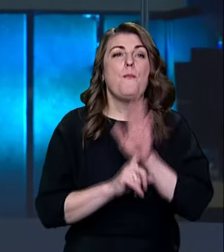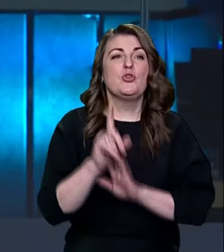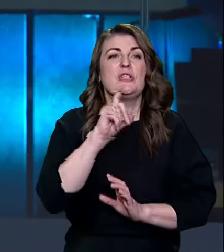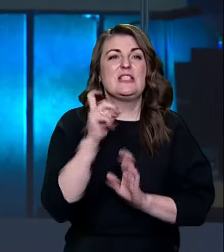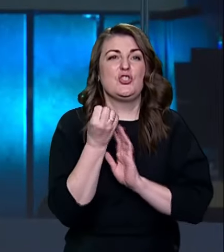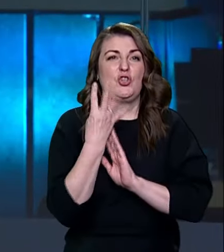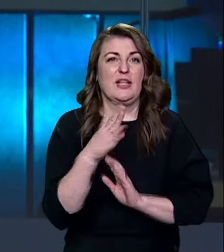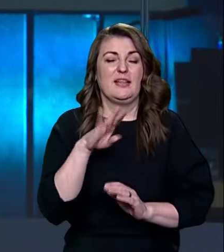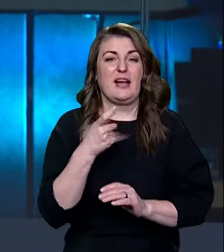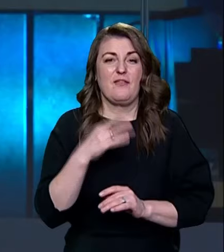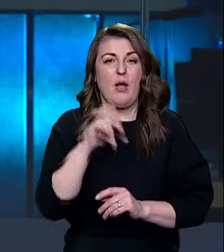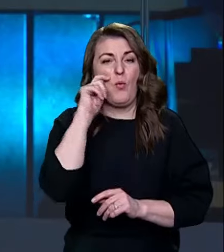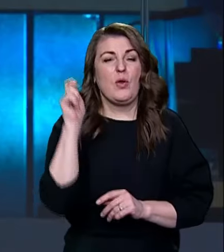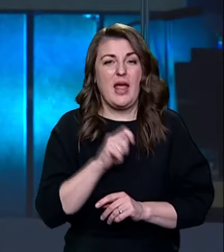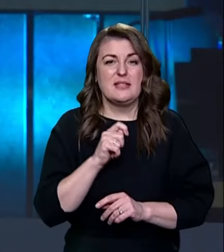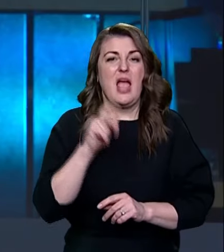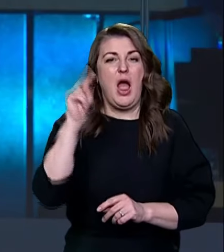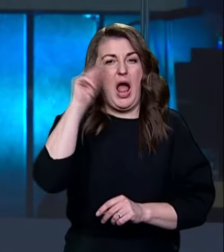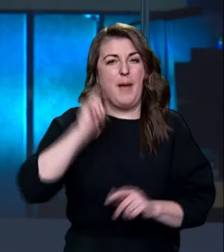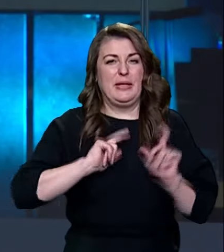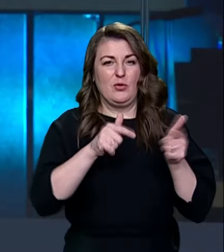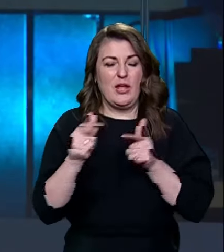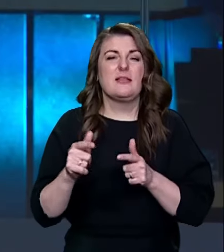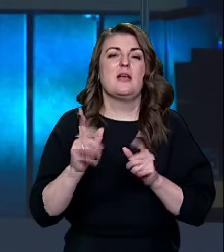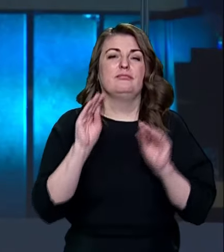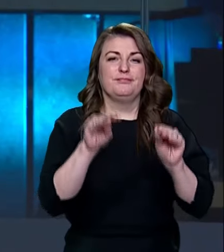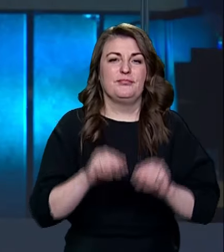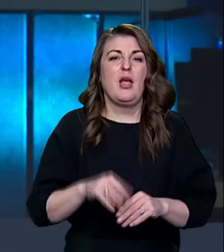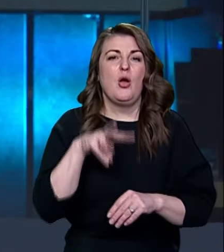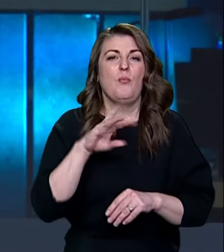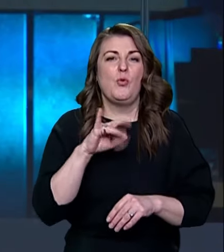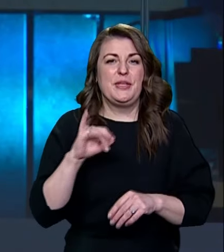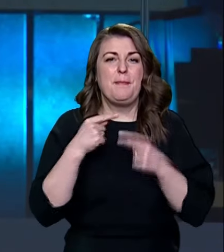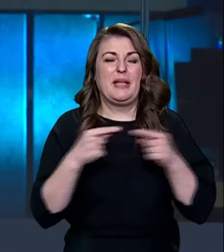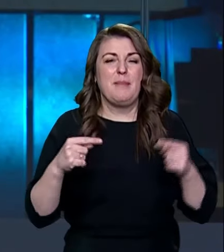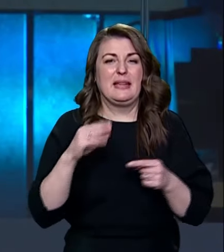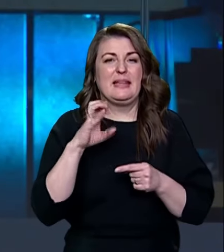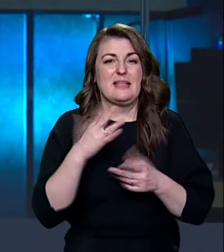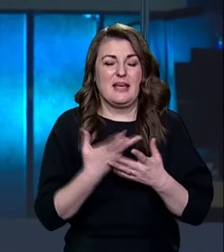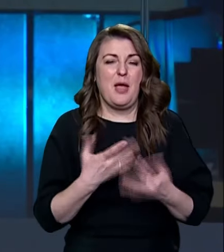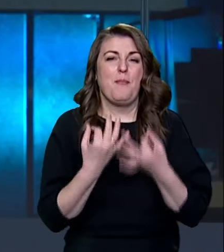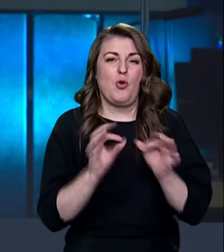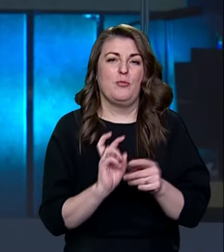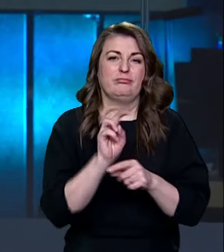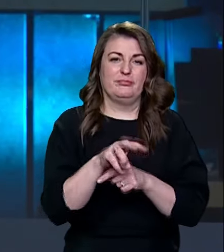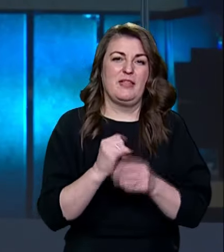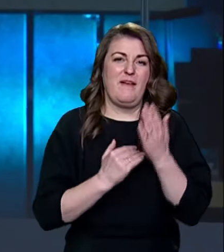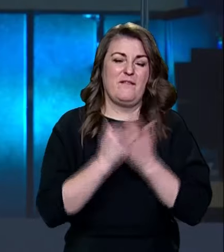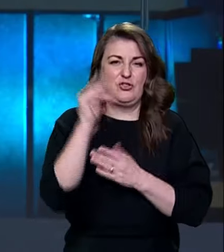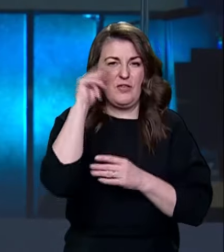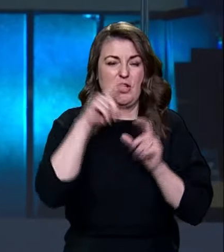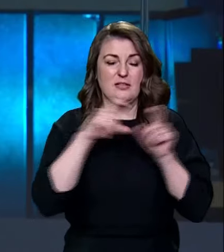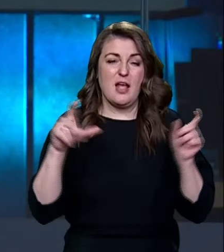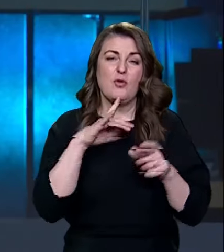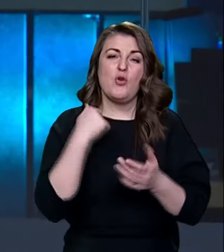з 14 травня українські абітурієнти складатимуть мультипредметний ТЕСК, який є пропуском до вступу у вищі навчальні заклади.